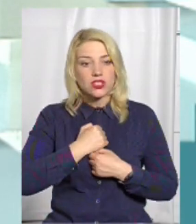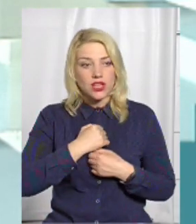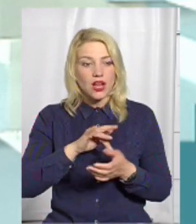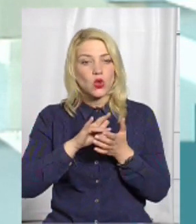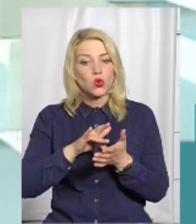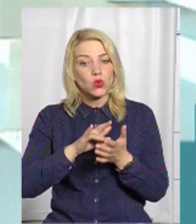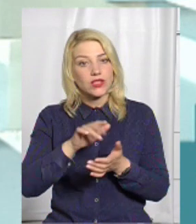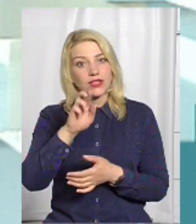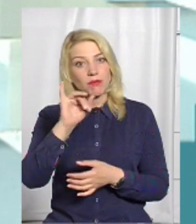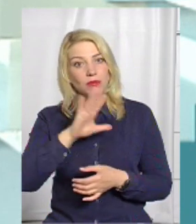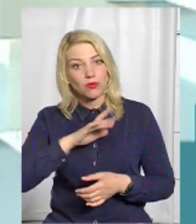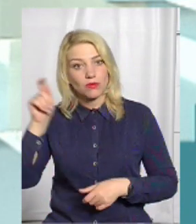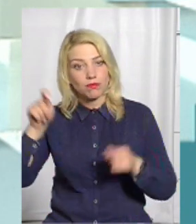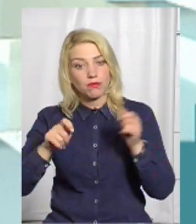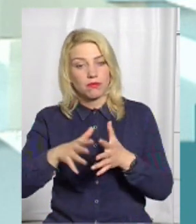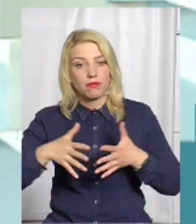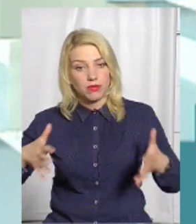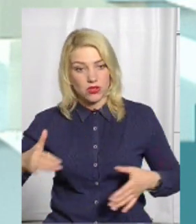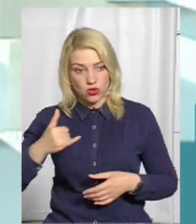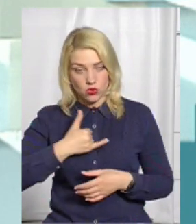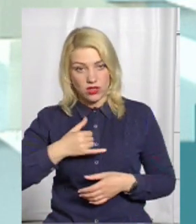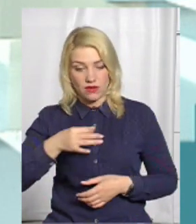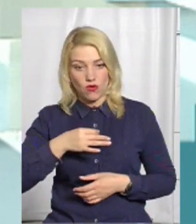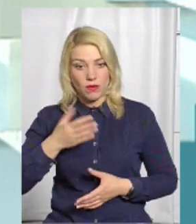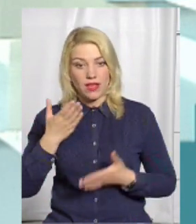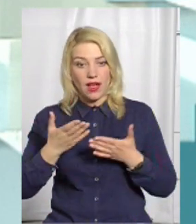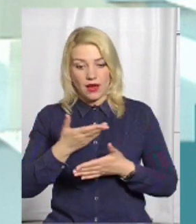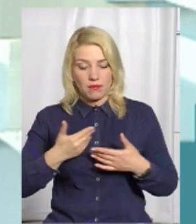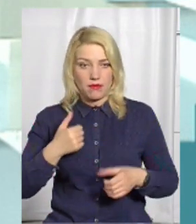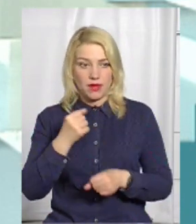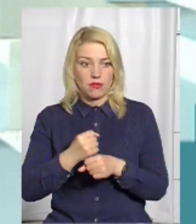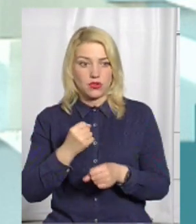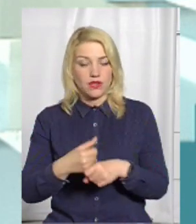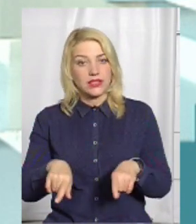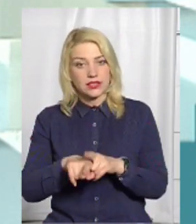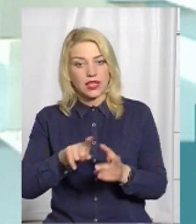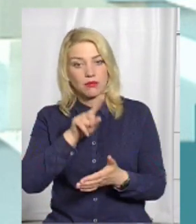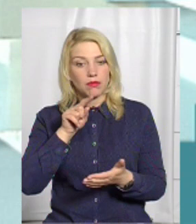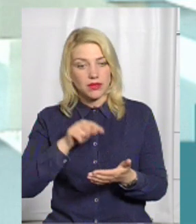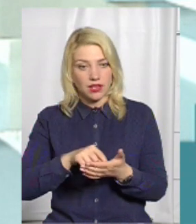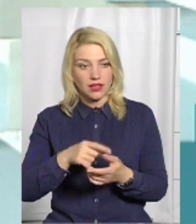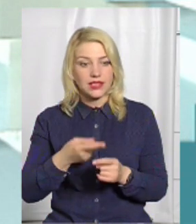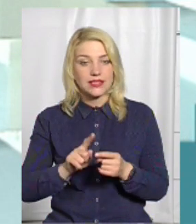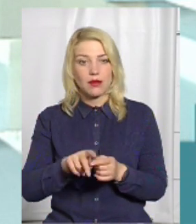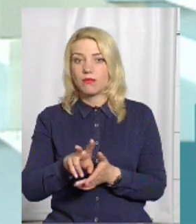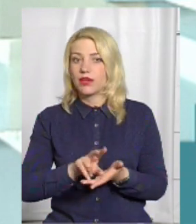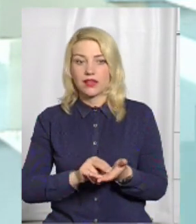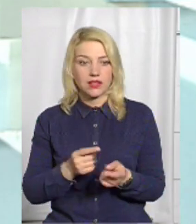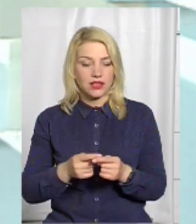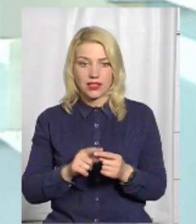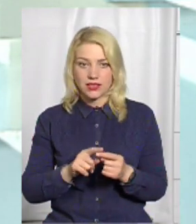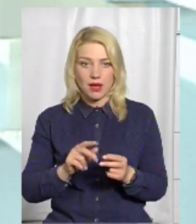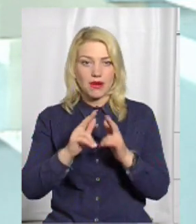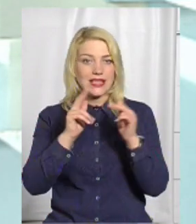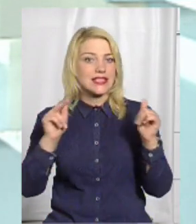туристів міг бути набагато більший в нас в області, якби ми працювали з такими питаннями. Це приклади і тих самих